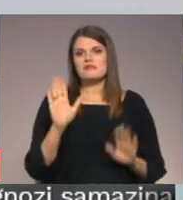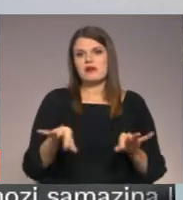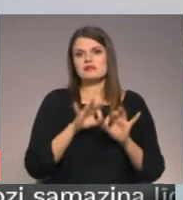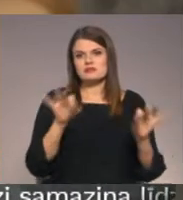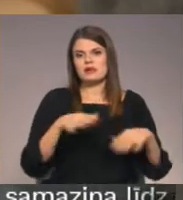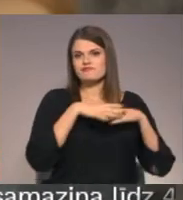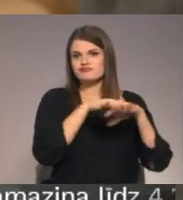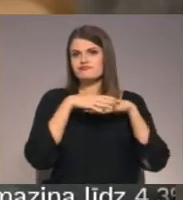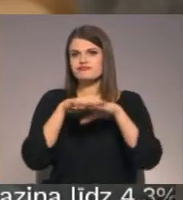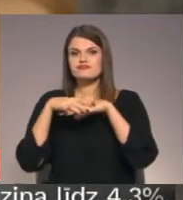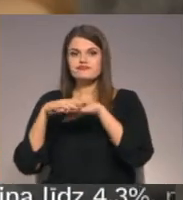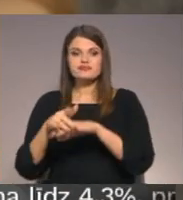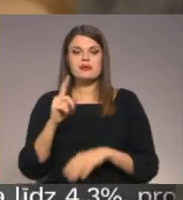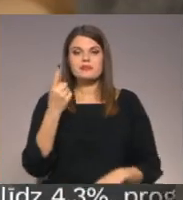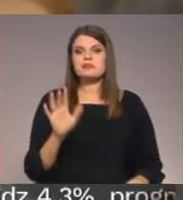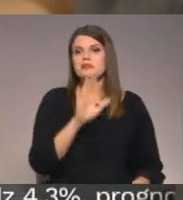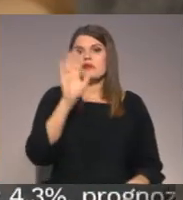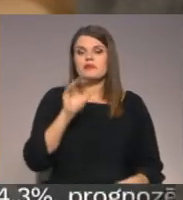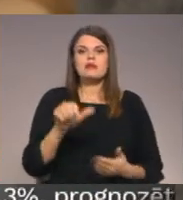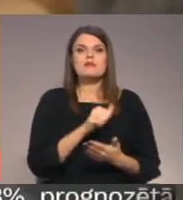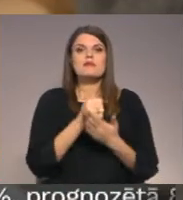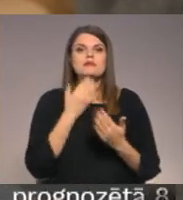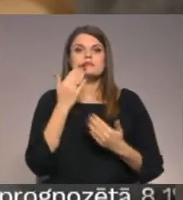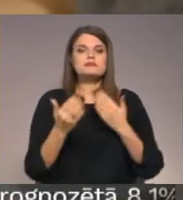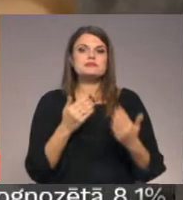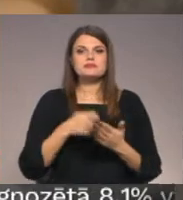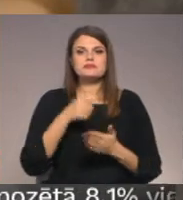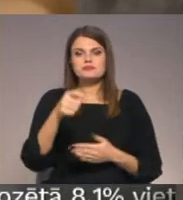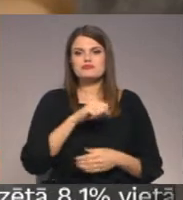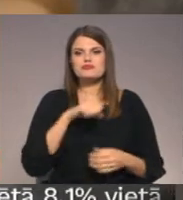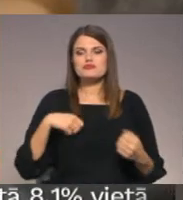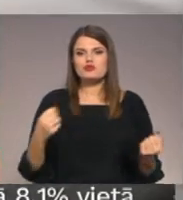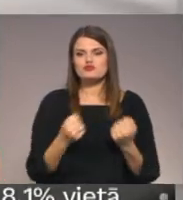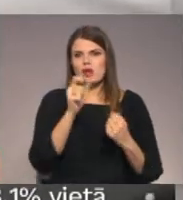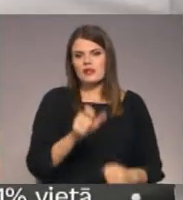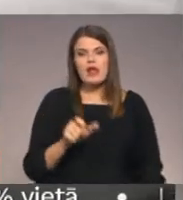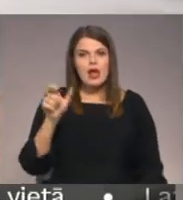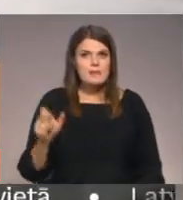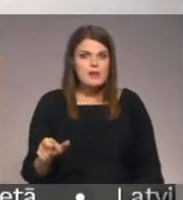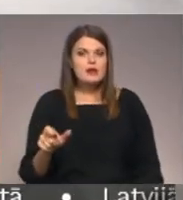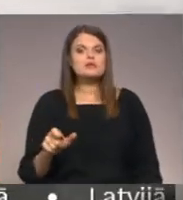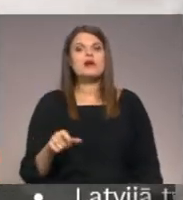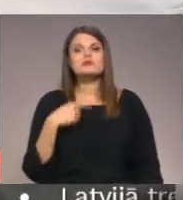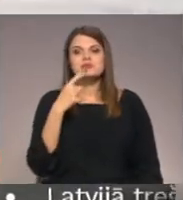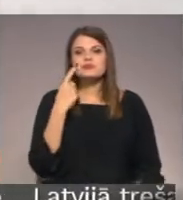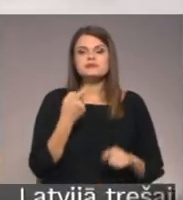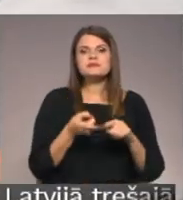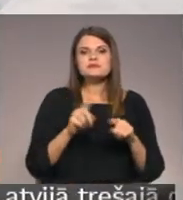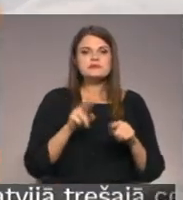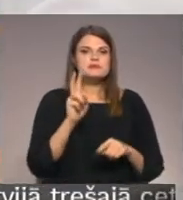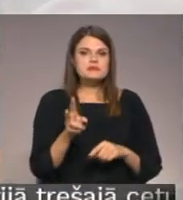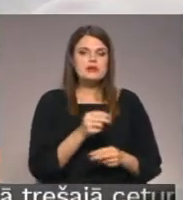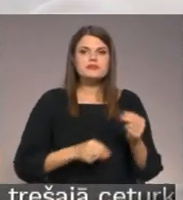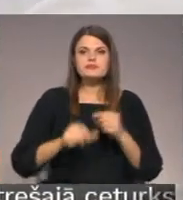pārskaitījums. Pirmajā dienā galvenokārt pieteikums iesniegušas paši no darbinātas personas. Jaunzeme to skaidro ar to, ka